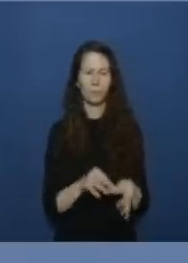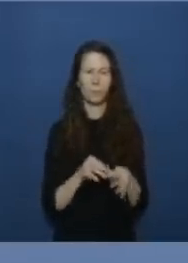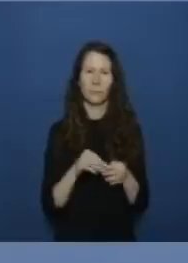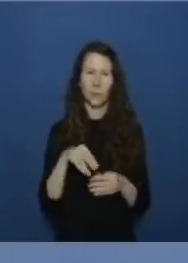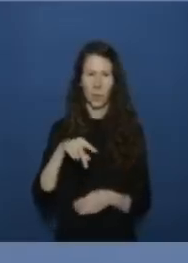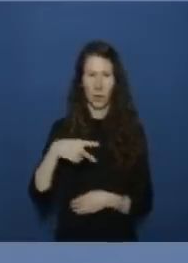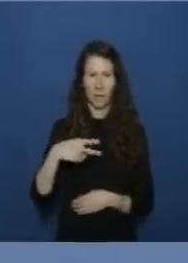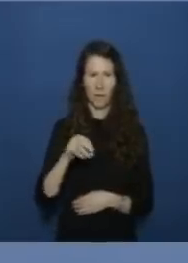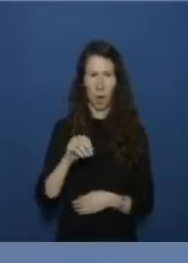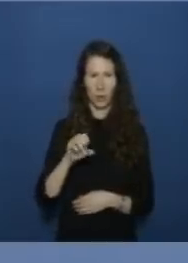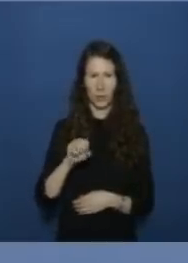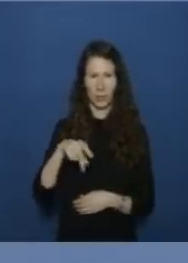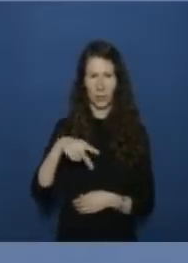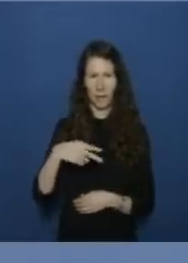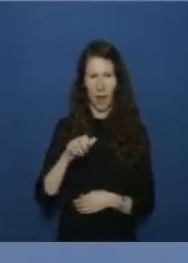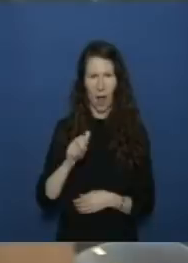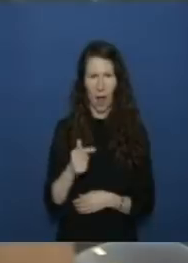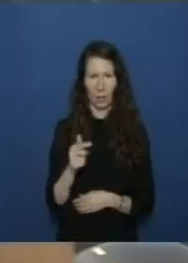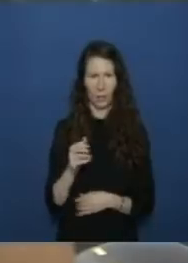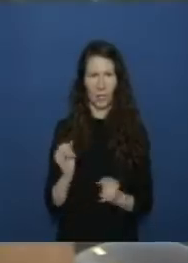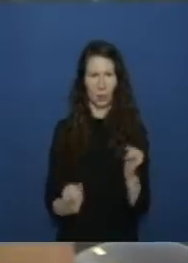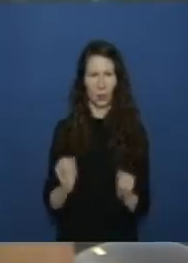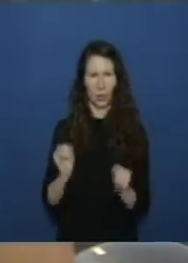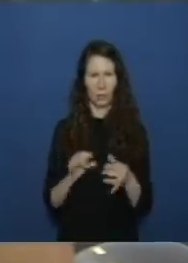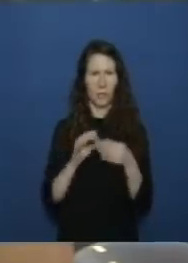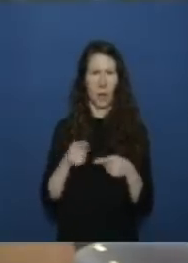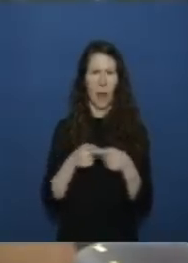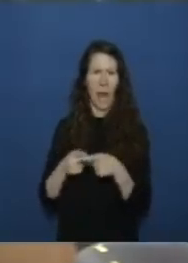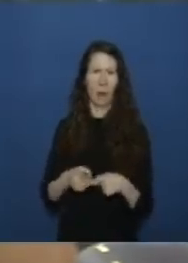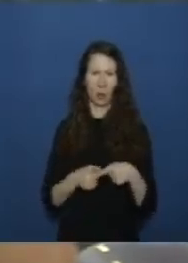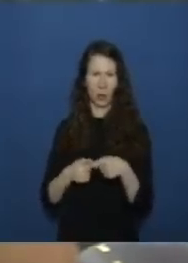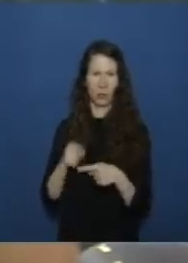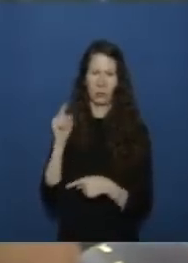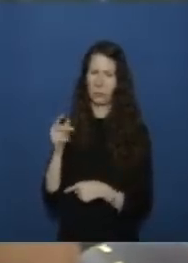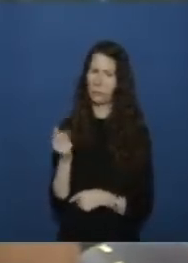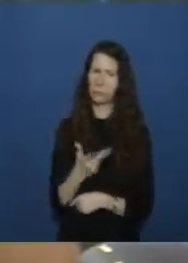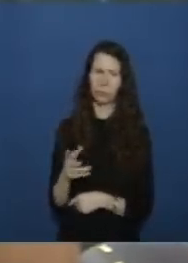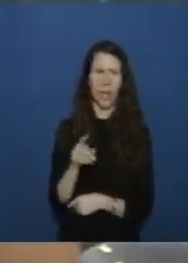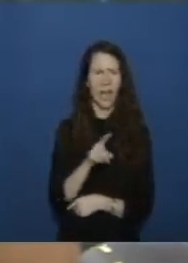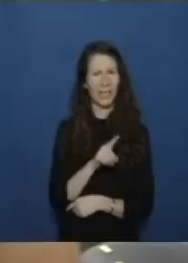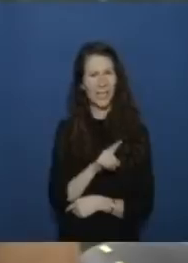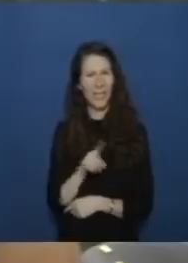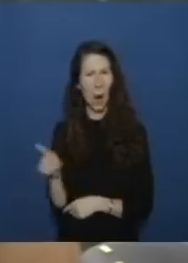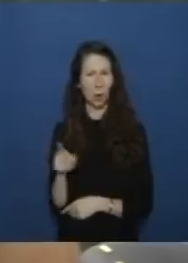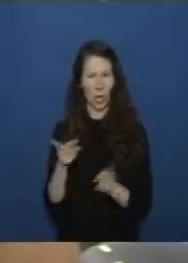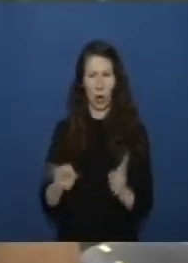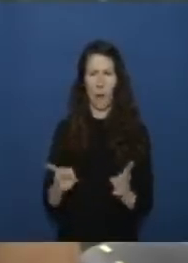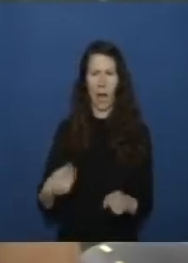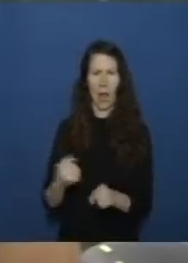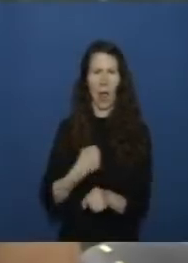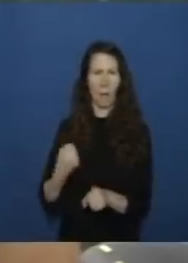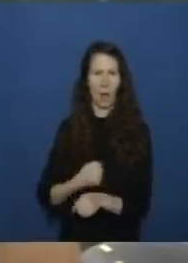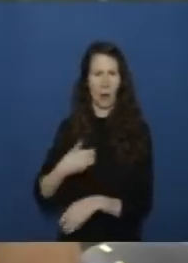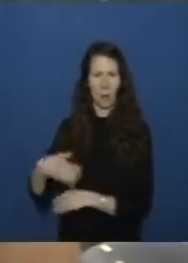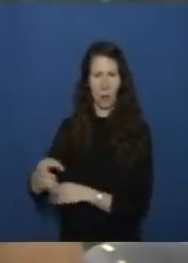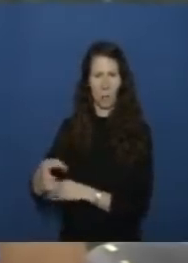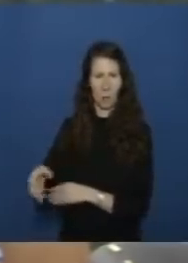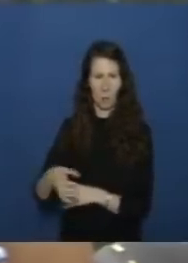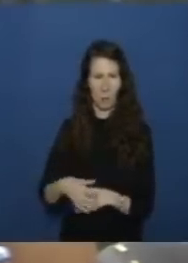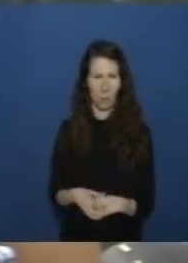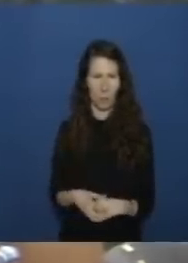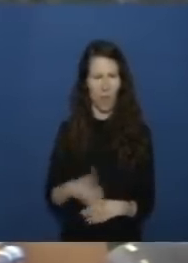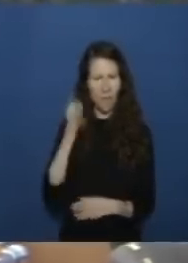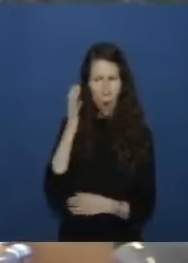phosphatindustrie und belarus erwähnt wo tausende ganz normale arbeiter arbeiten wenn diese jetzt